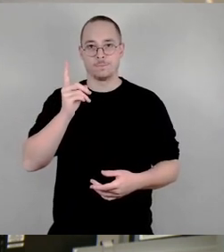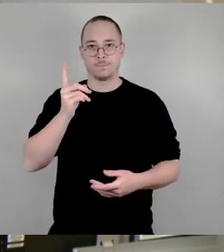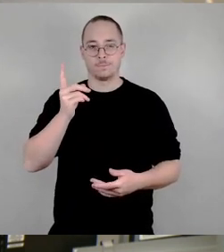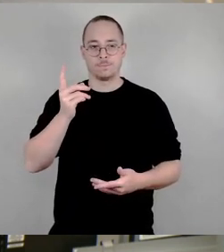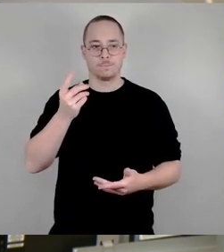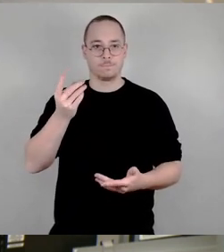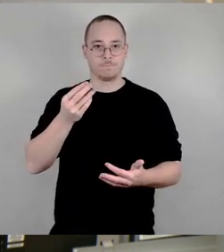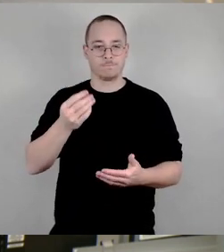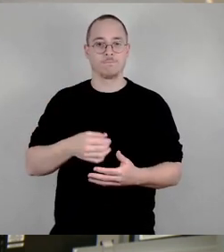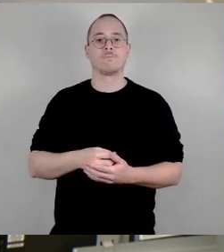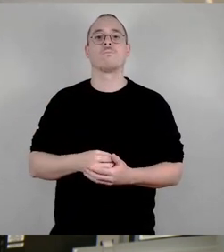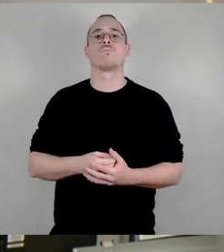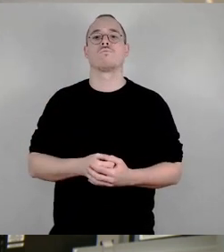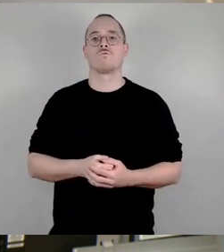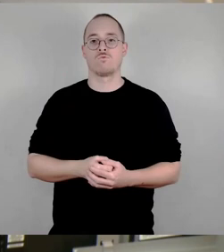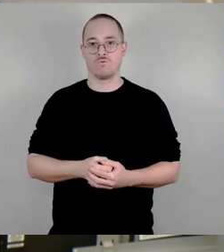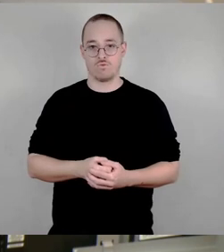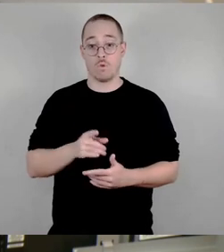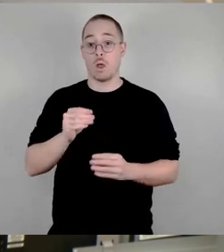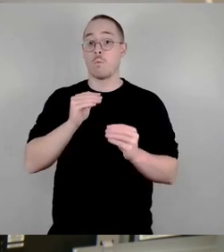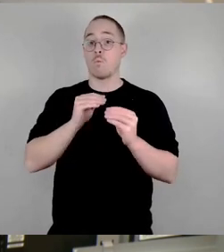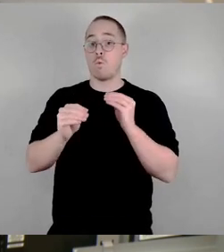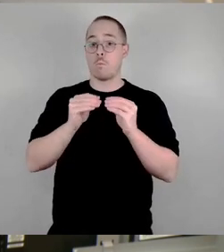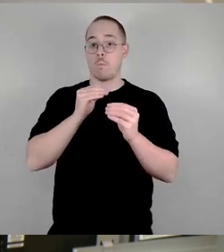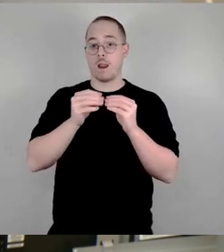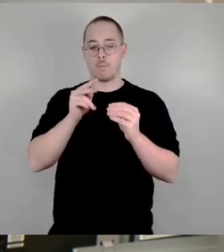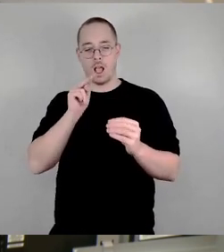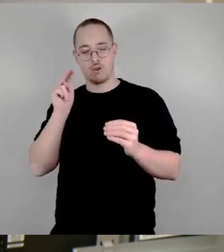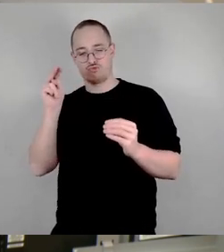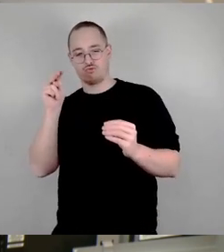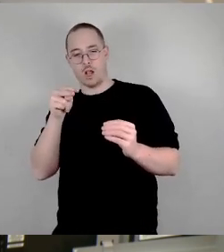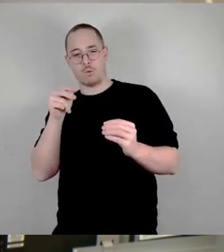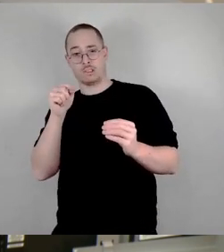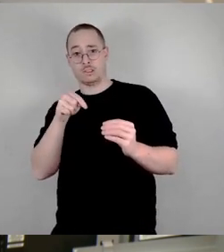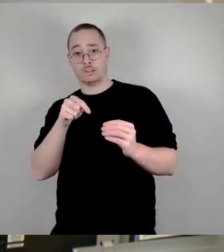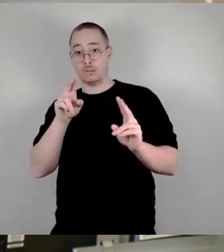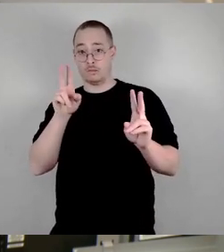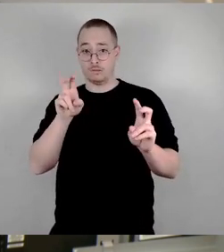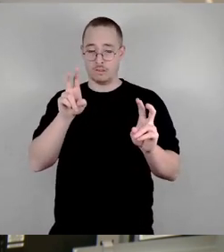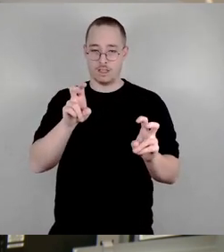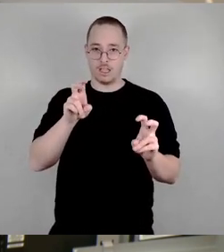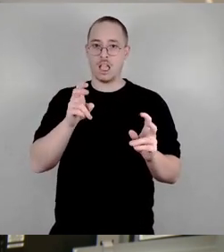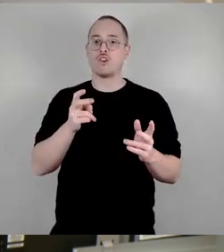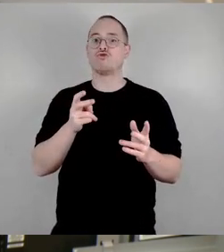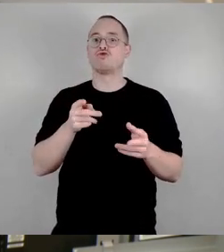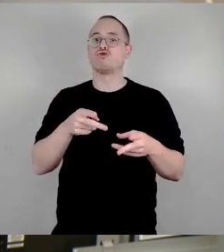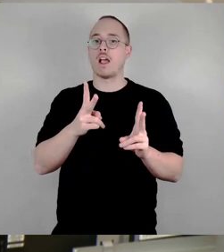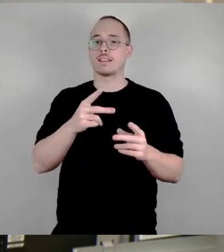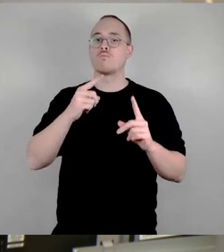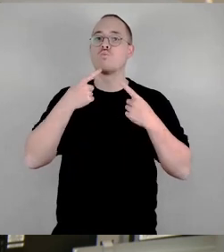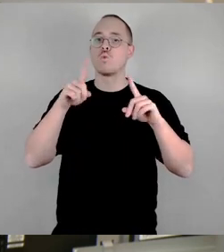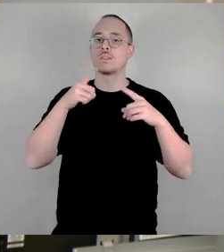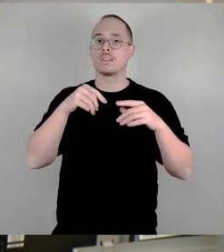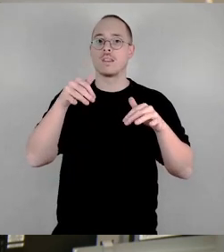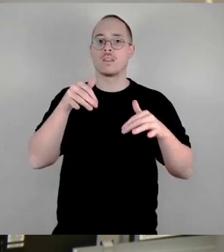Schaut man sich das Problem Belästigung durch Straßenmusik an, so entdeckt man nicht nur eine überschaubare